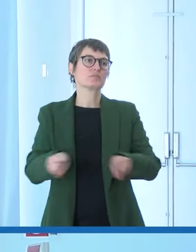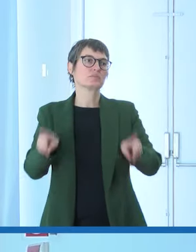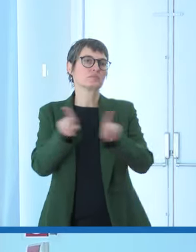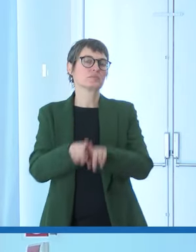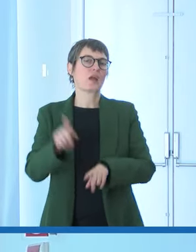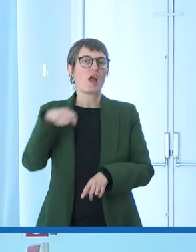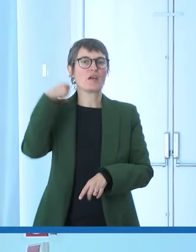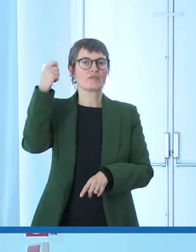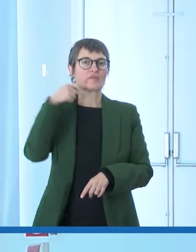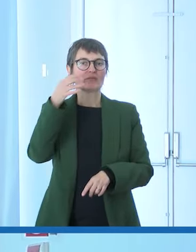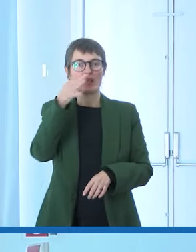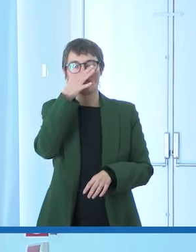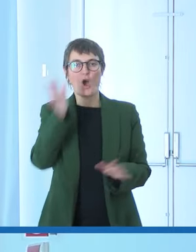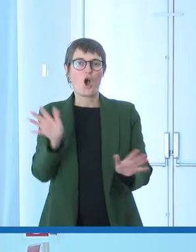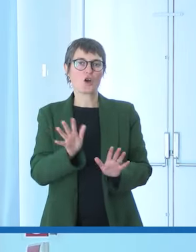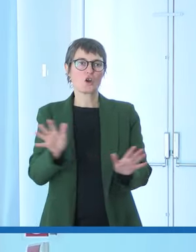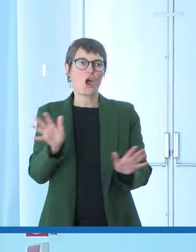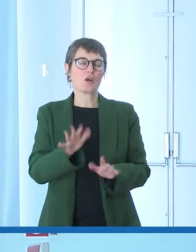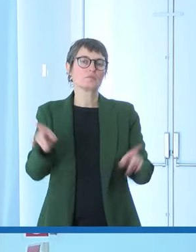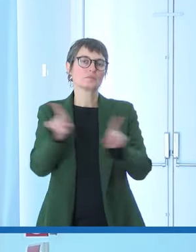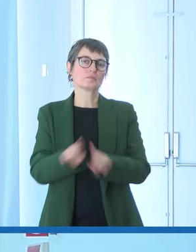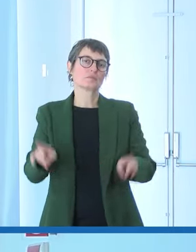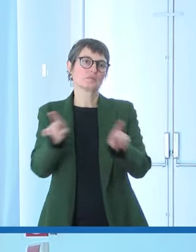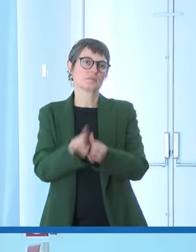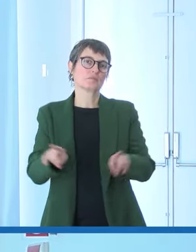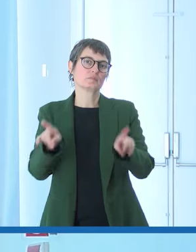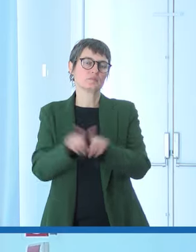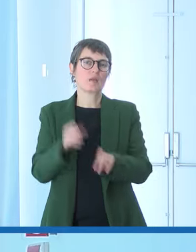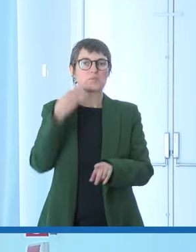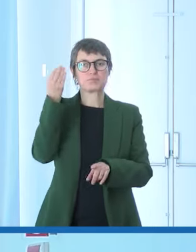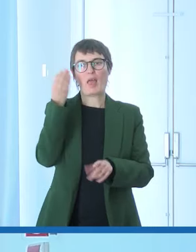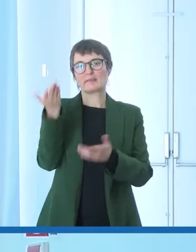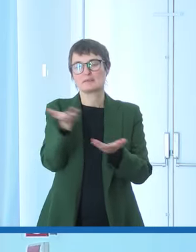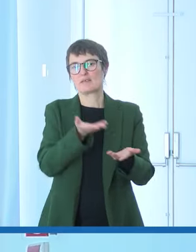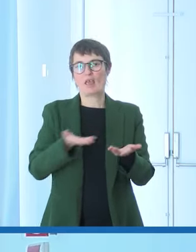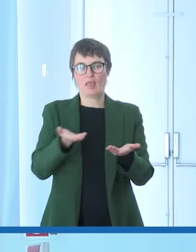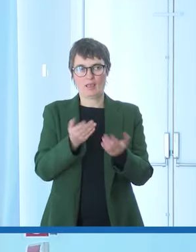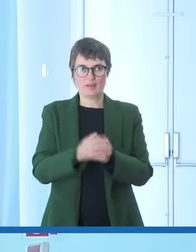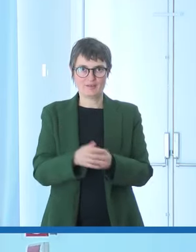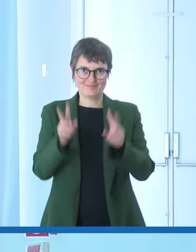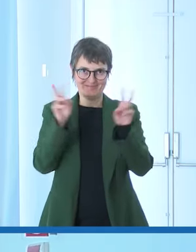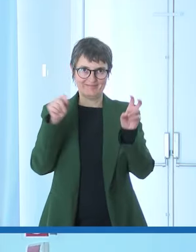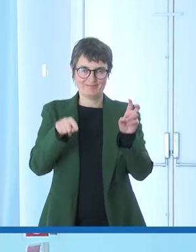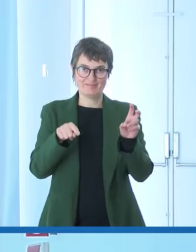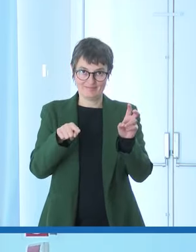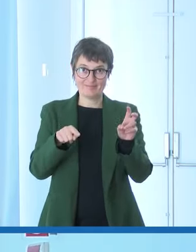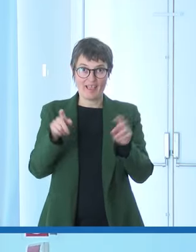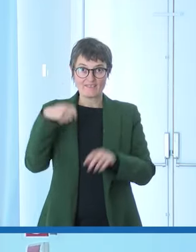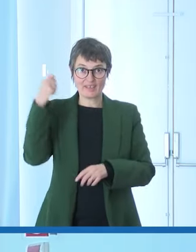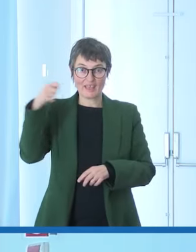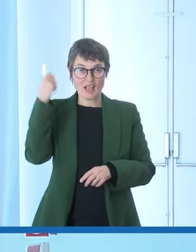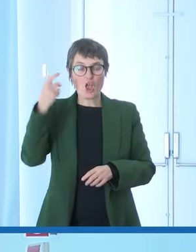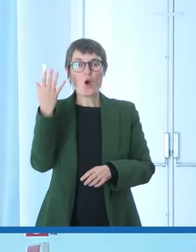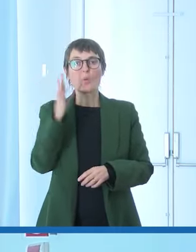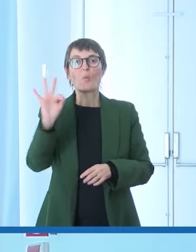soliti luoghi comuni quest'opera davvero di alto livello artistico è stata realizzata